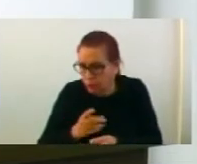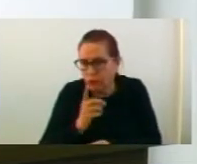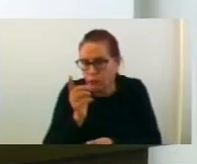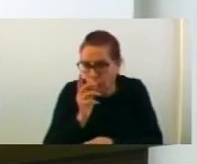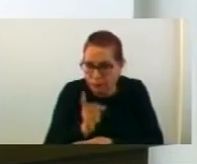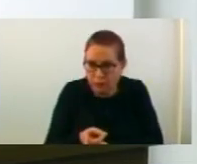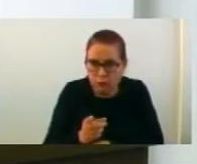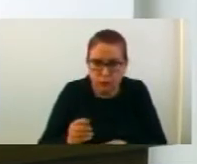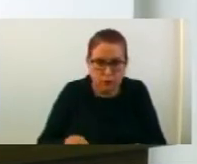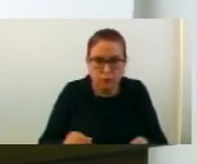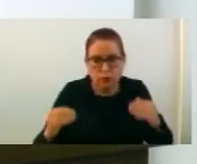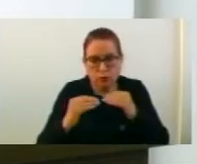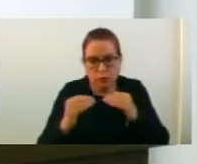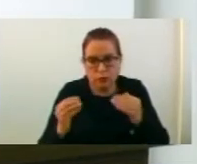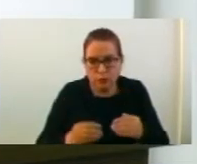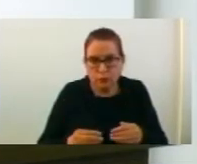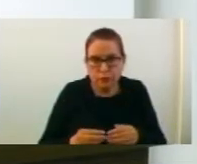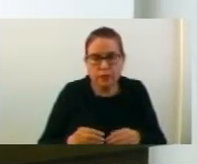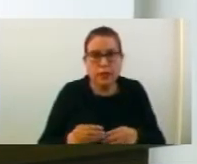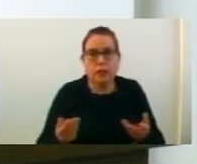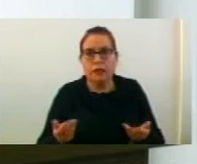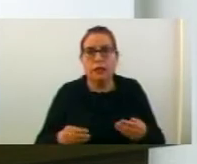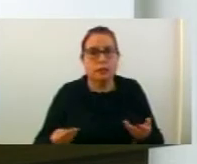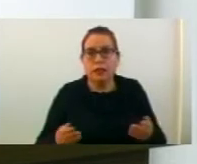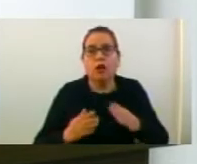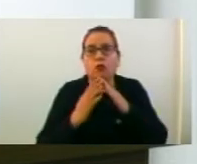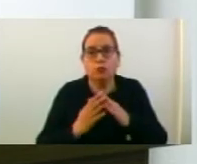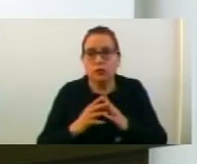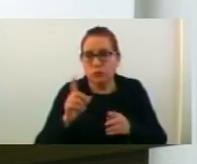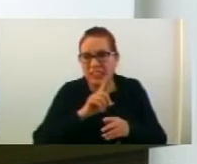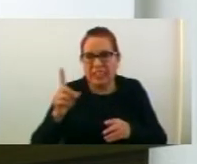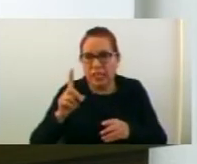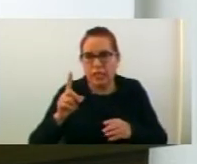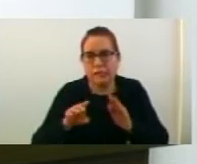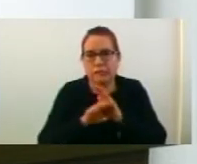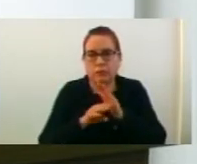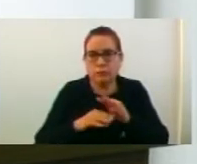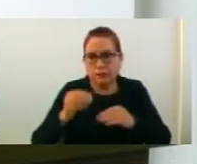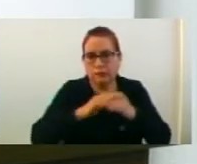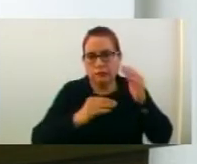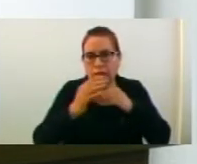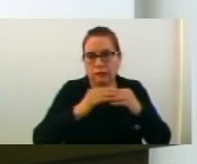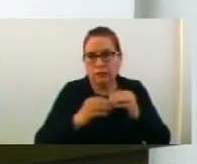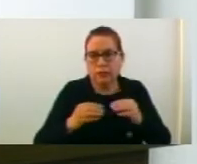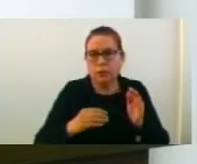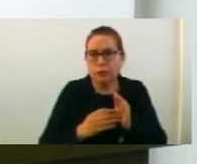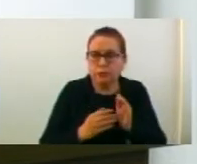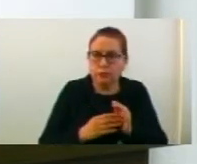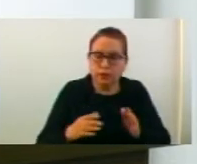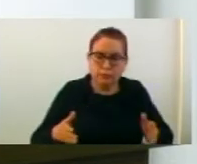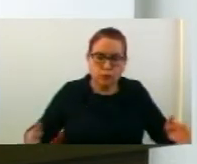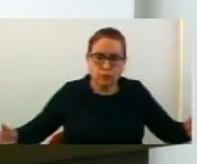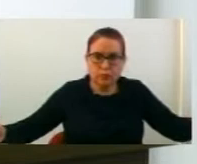за постапка с огласно законот за постапуване со безпромисградени обjekти, со кои се предлага утвърдуване потреба от